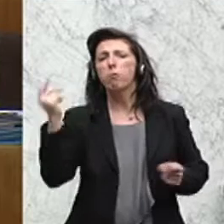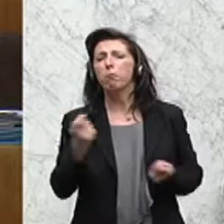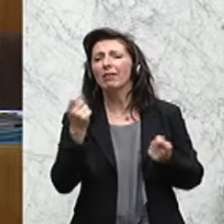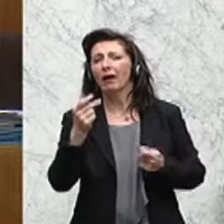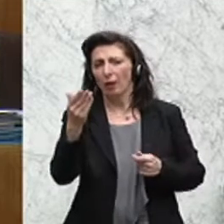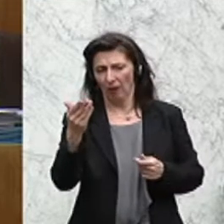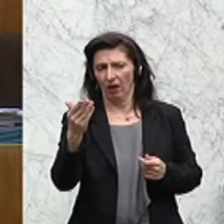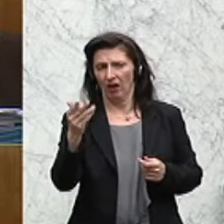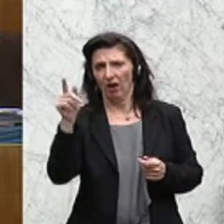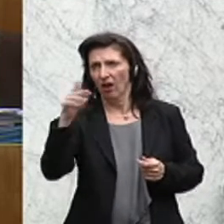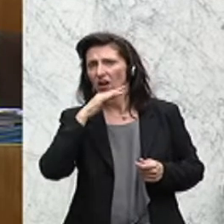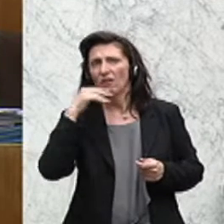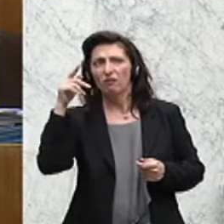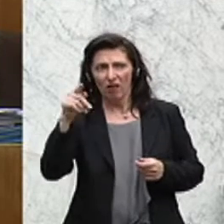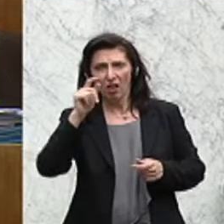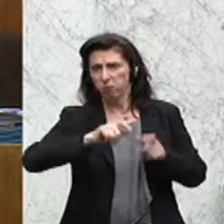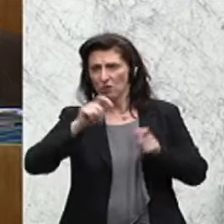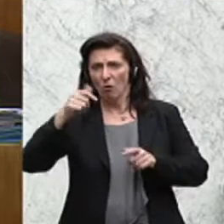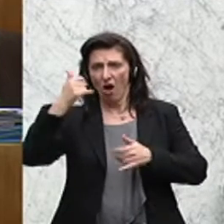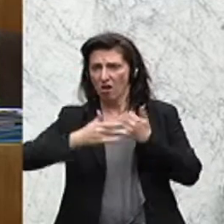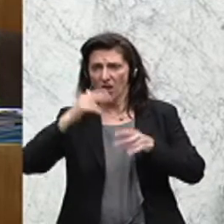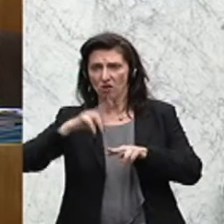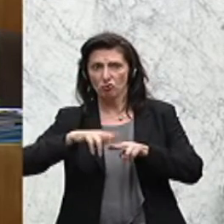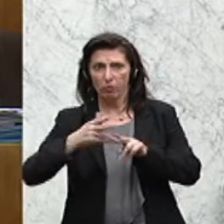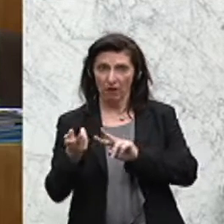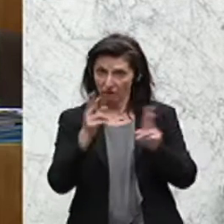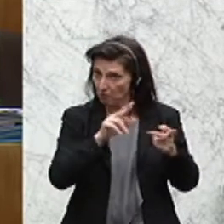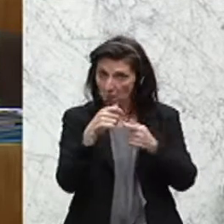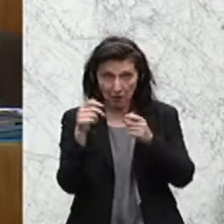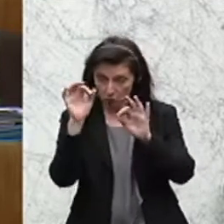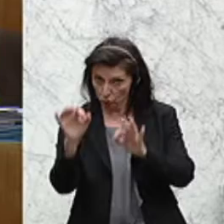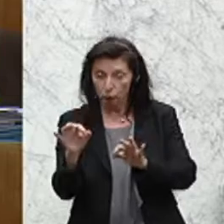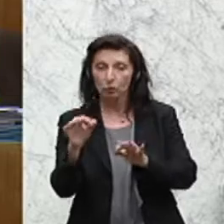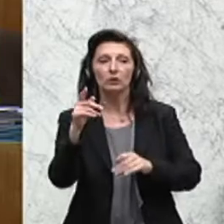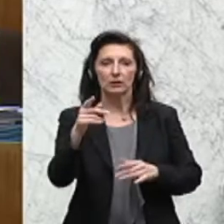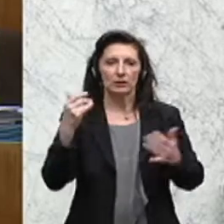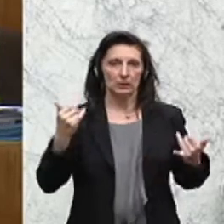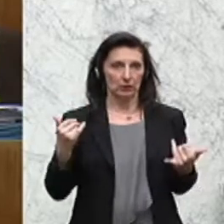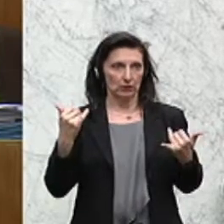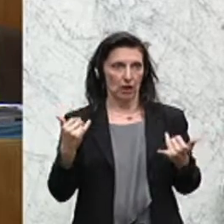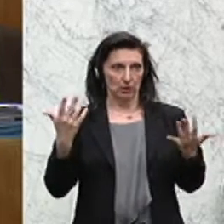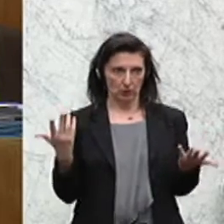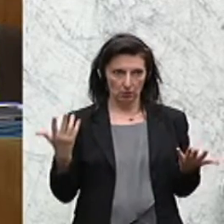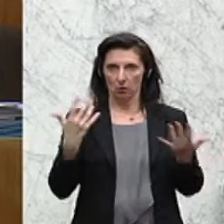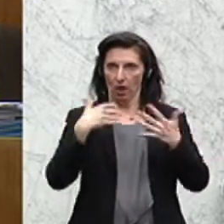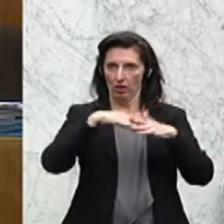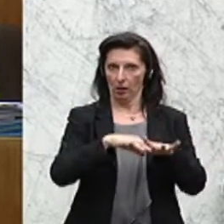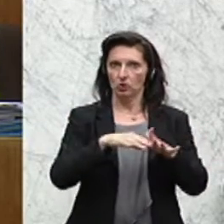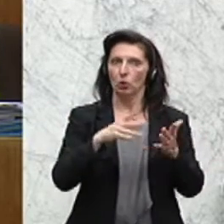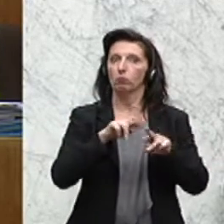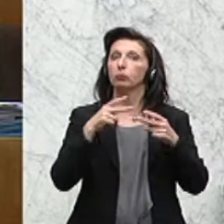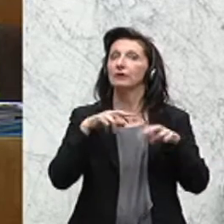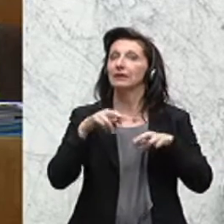die wo viele von dort nach einem Jahr dann wechseln, das eine gute Maßnahme. Wir haben jetzt eine Integration zu einer Bundesregierung. Das heißt,